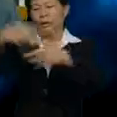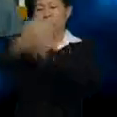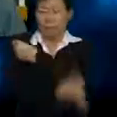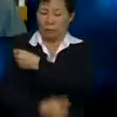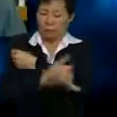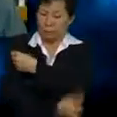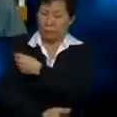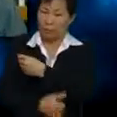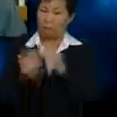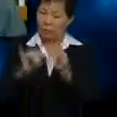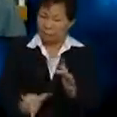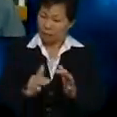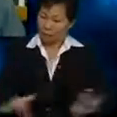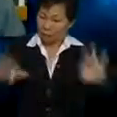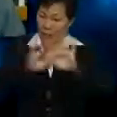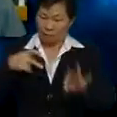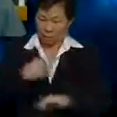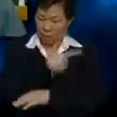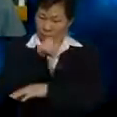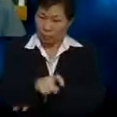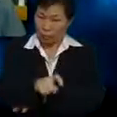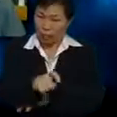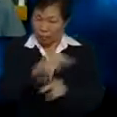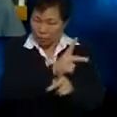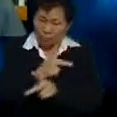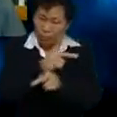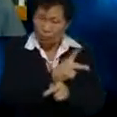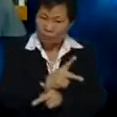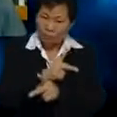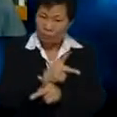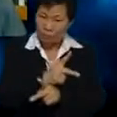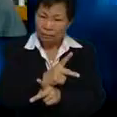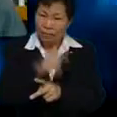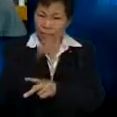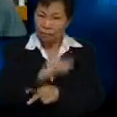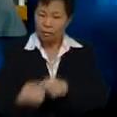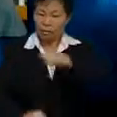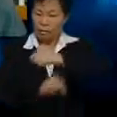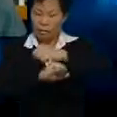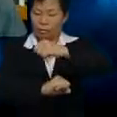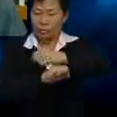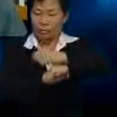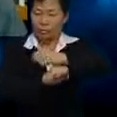Yang pentingnya Kita perlu Awasi Dan beri sokongan